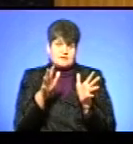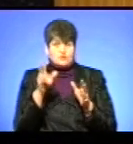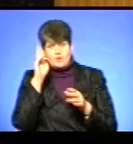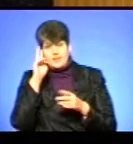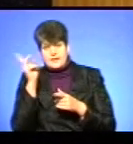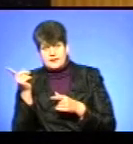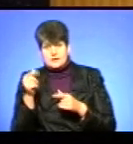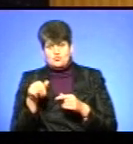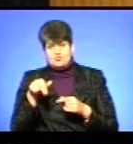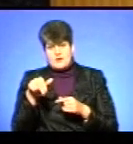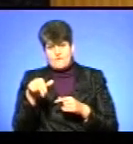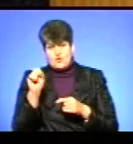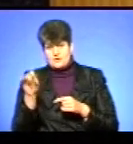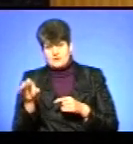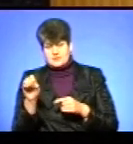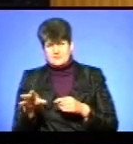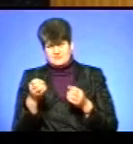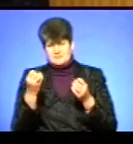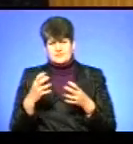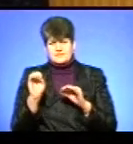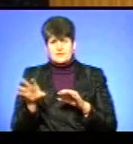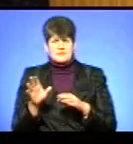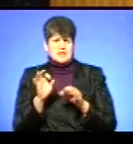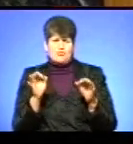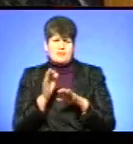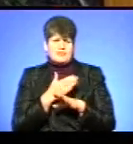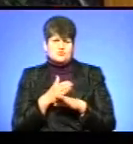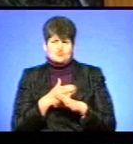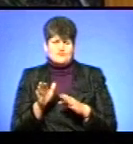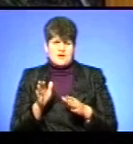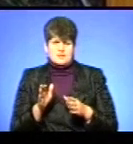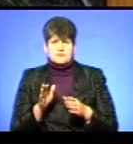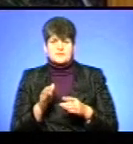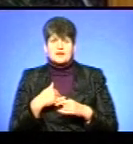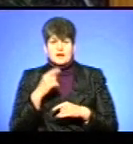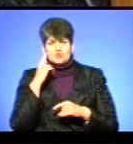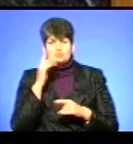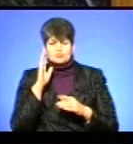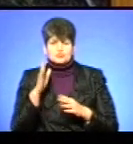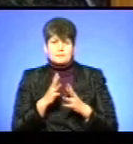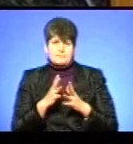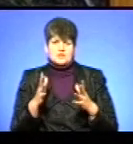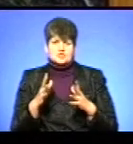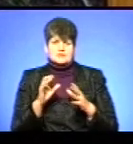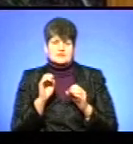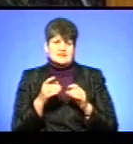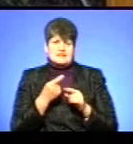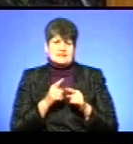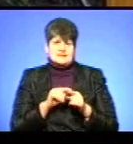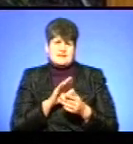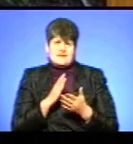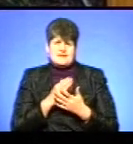або тут при вході, був звичайний смітник, ми сміття ніколи не сортували. Я думаю, що більшість буде все викидати, бо це не є важко,